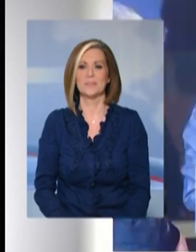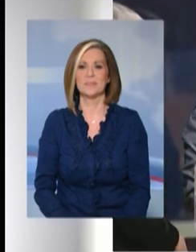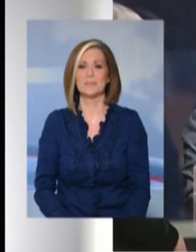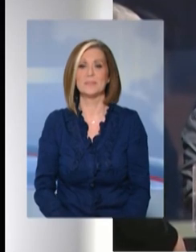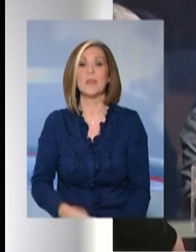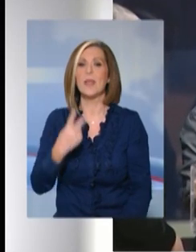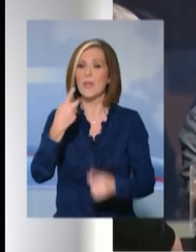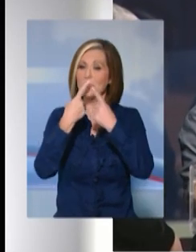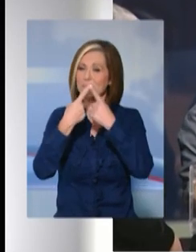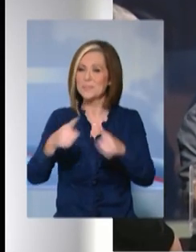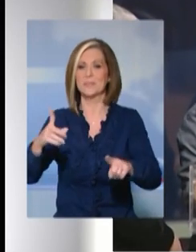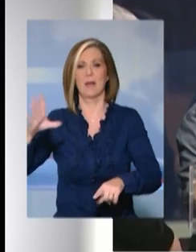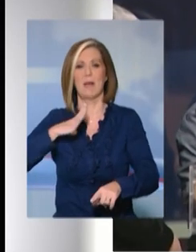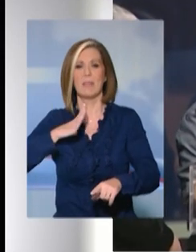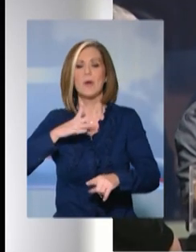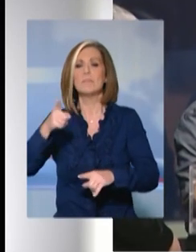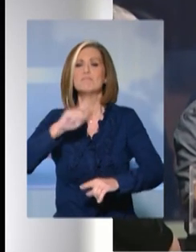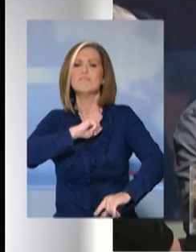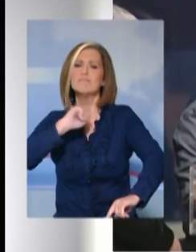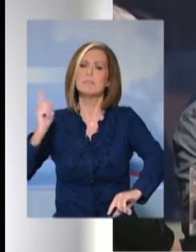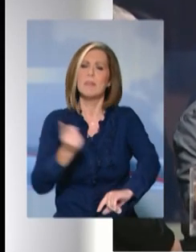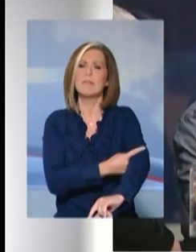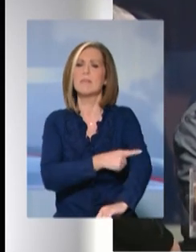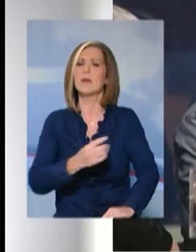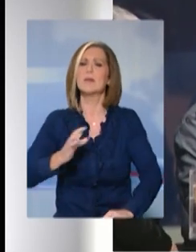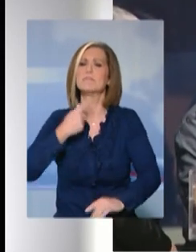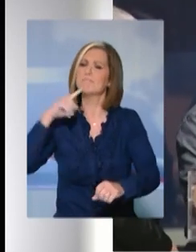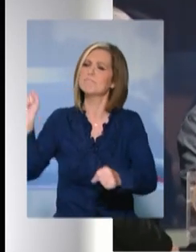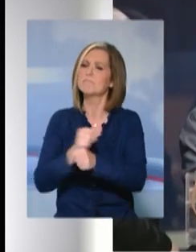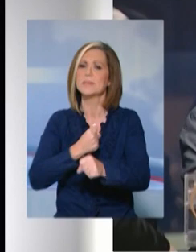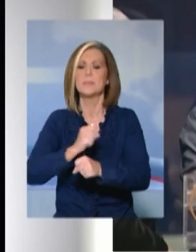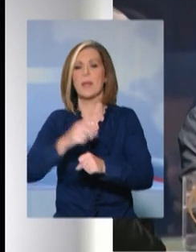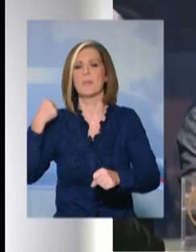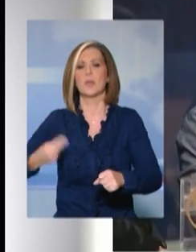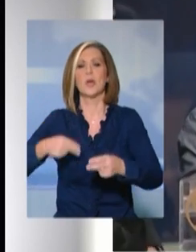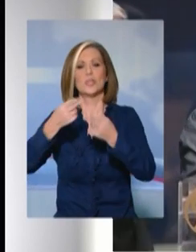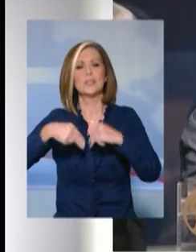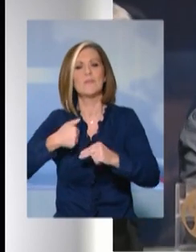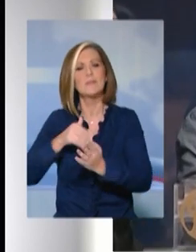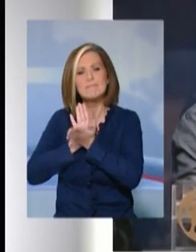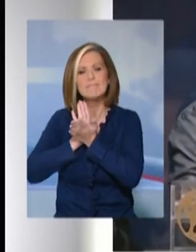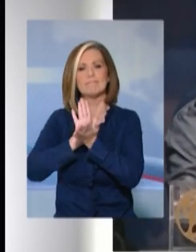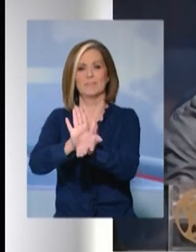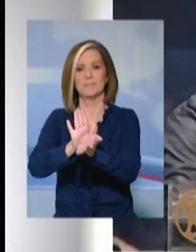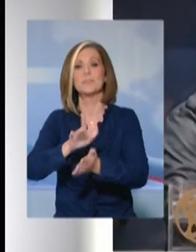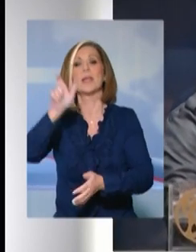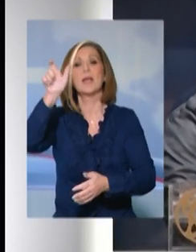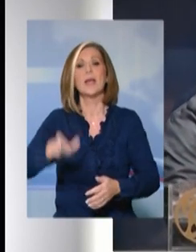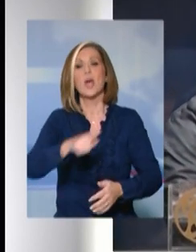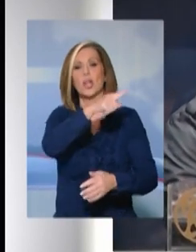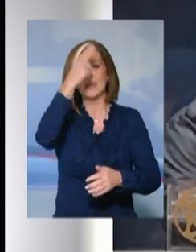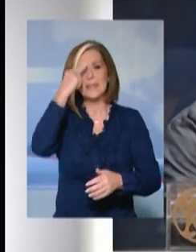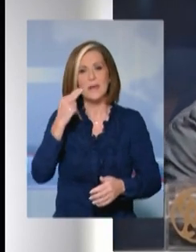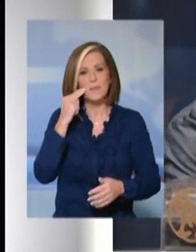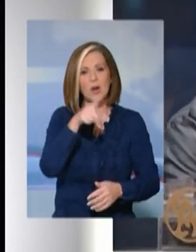Δύο ξεχωριστούς ανθρώπους με μεγάλη δύναμη ψυχής και πείσμα βράβευσε το Δημοτικό Συμβούλιο του Δήμου Θεσσαλονίκης. Ο Γιώργος Γκουτζαμάνης, που